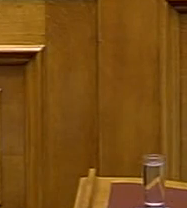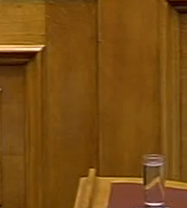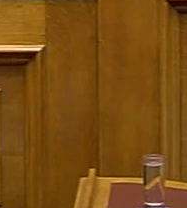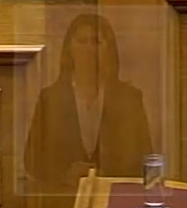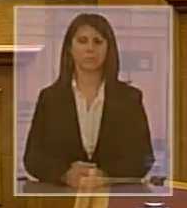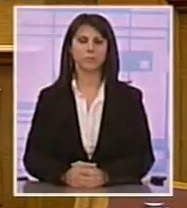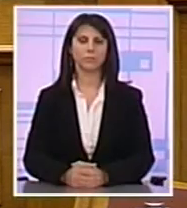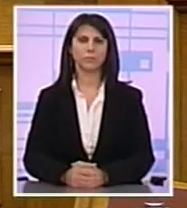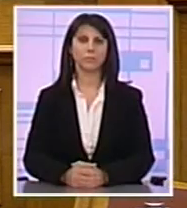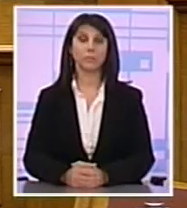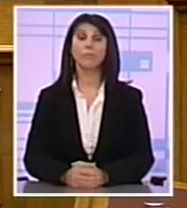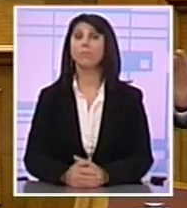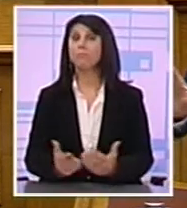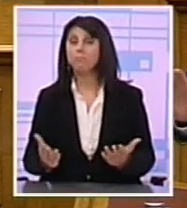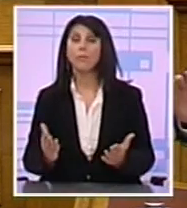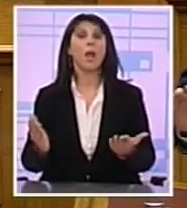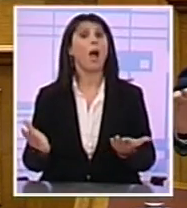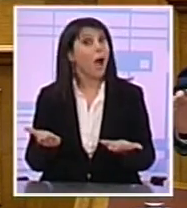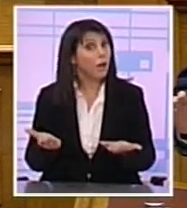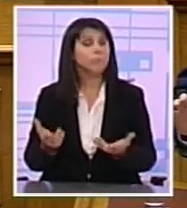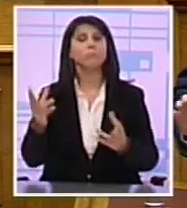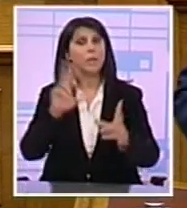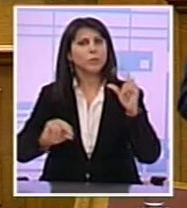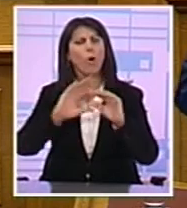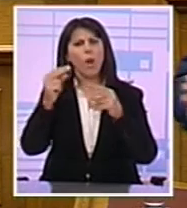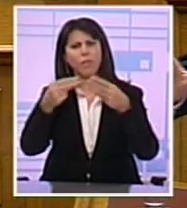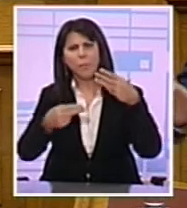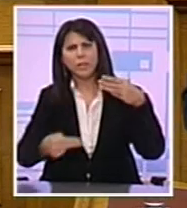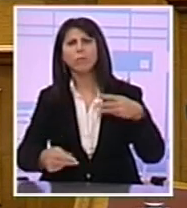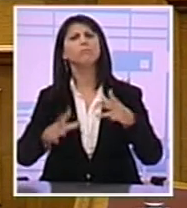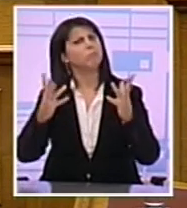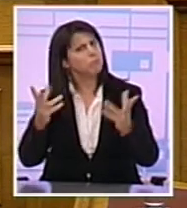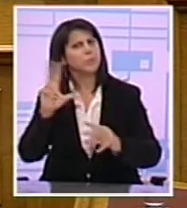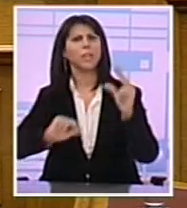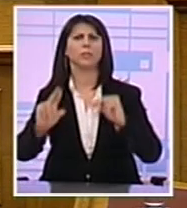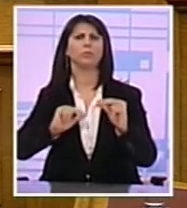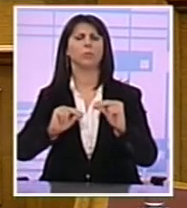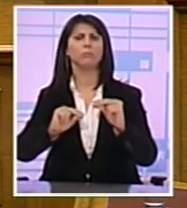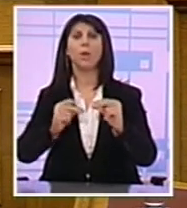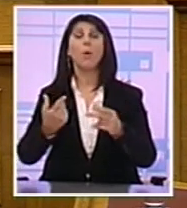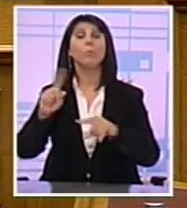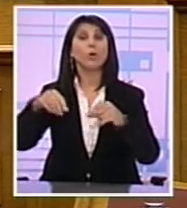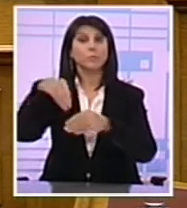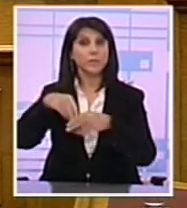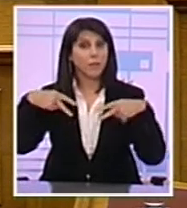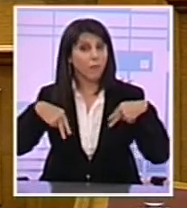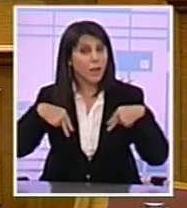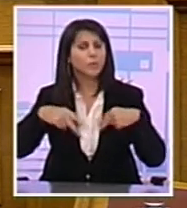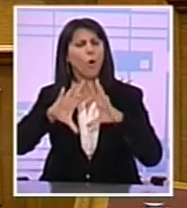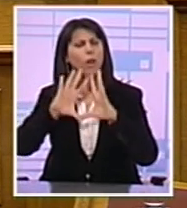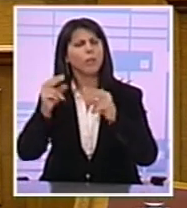Άρα λοιπόν ασυζητηθούν όλα Και η σύνθεση της κυβέρνησης Και οτιδήποτε άλλο Αλλά ασυζητηθούν